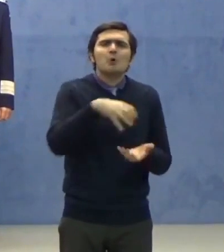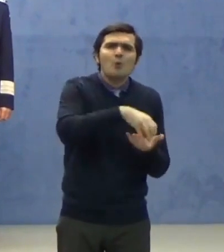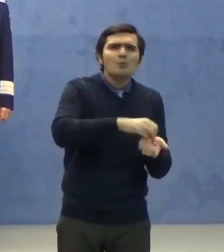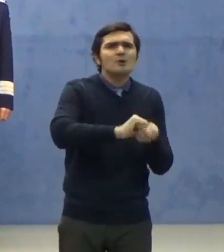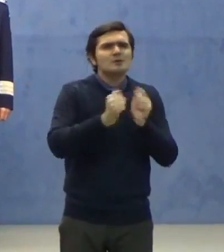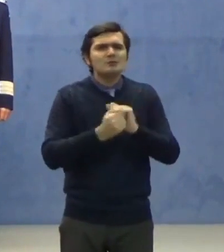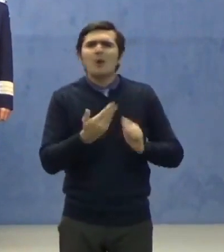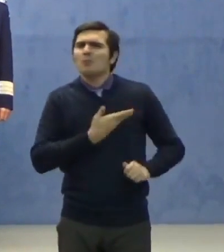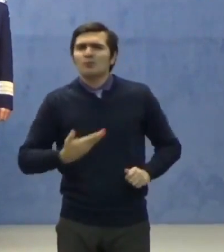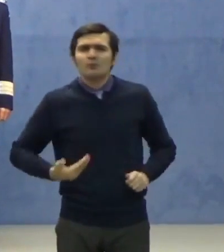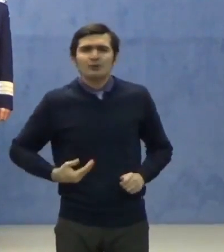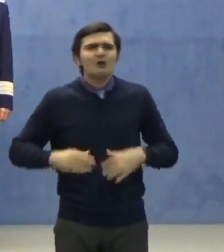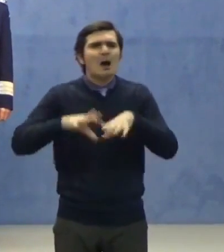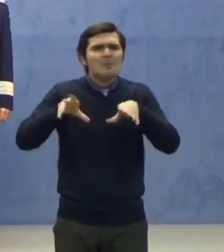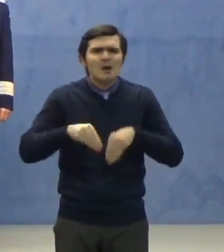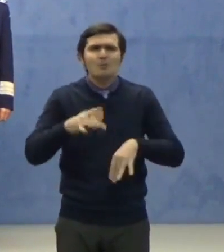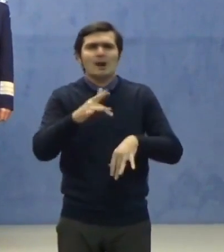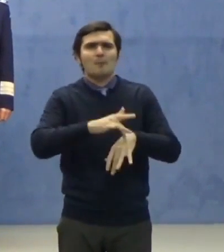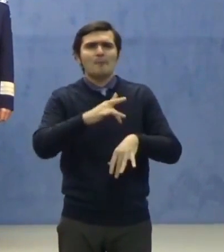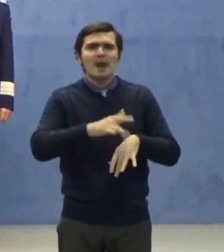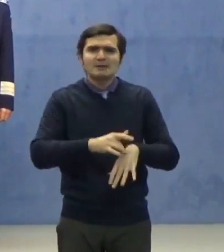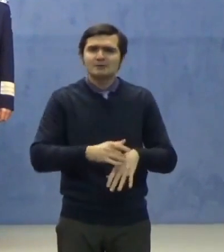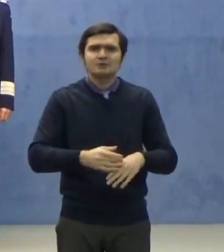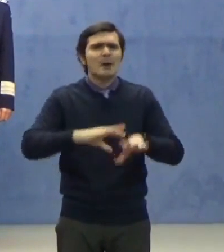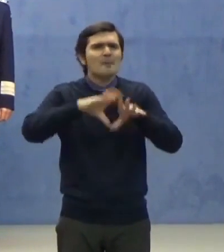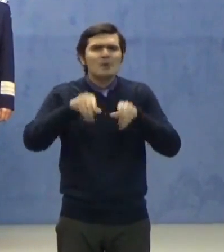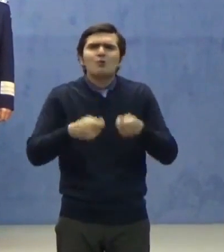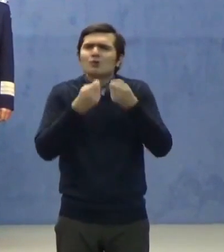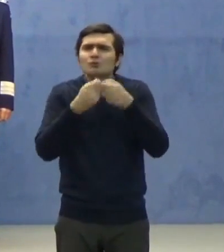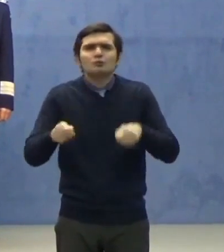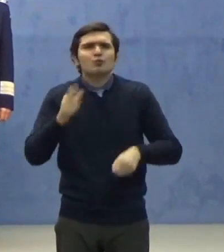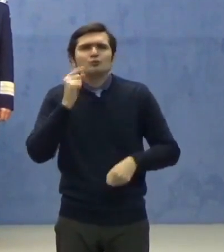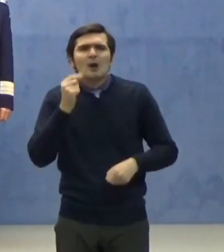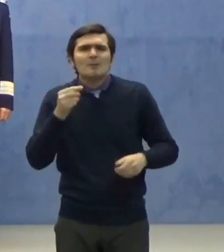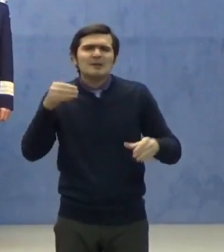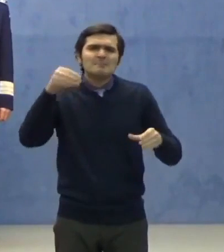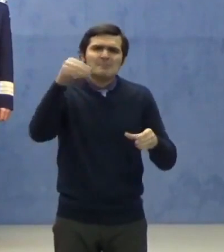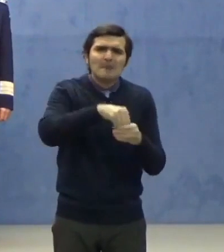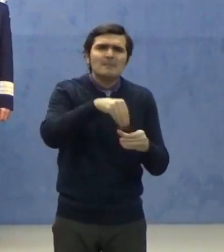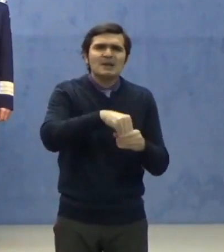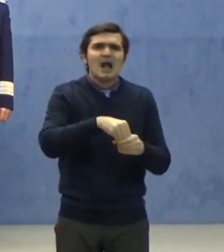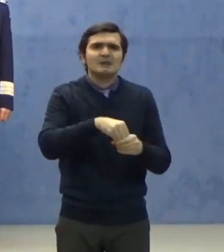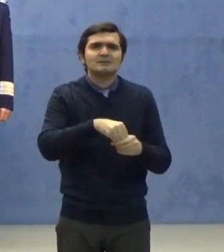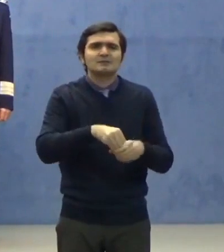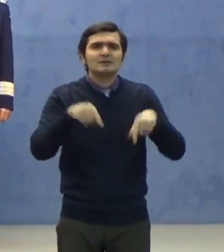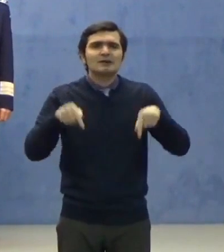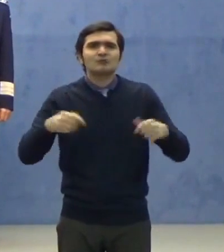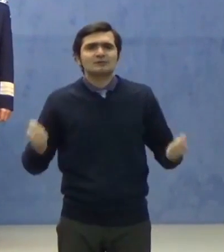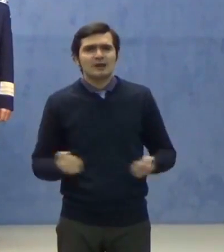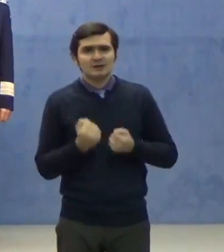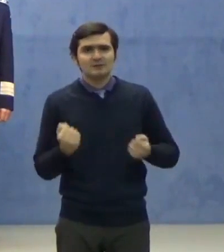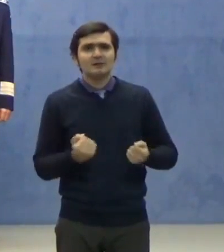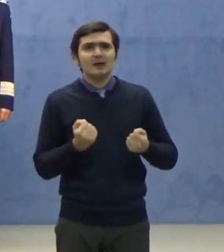împreună cu medicii, cu toți cei implicați în această activitate.